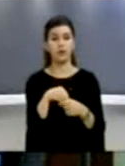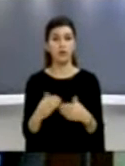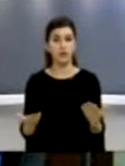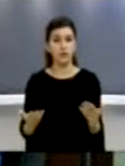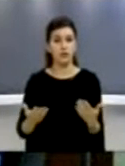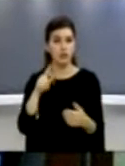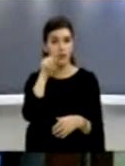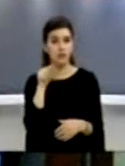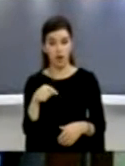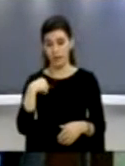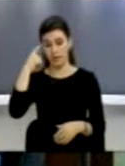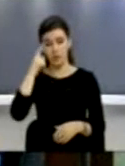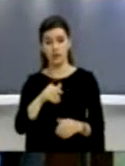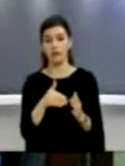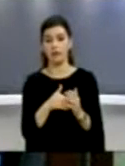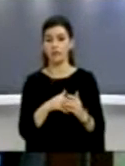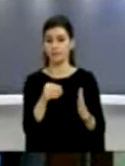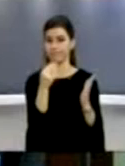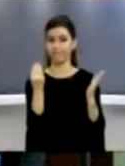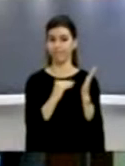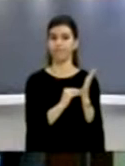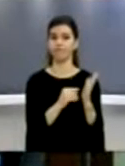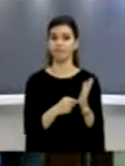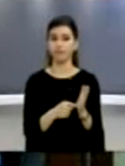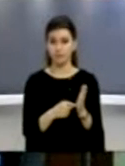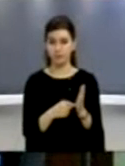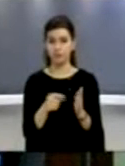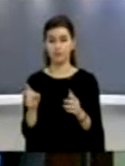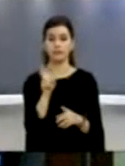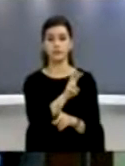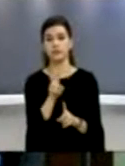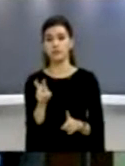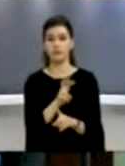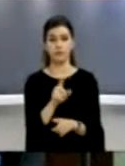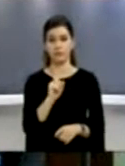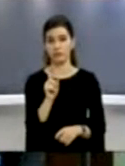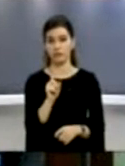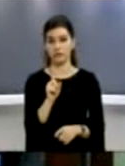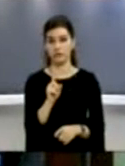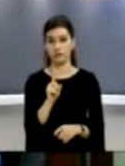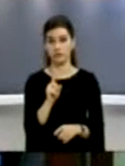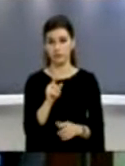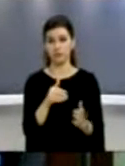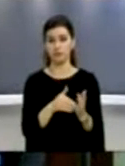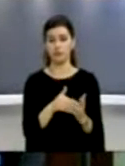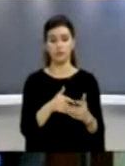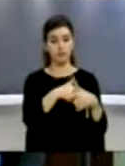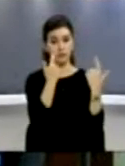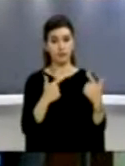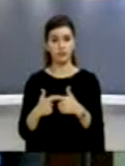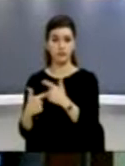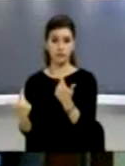mendoj që kjo duhet të adresohet dhe mos t'i lije që t'jene dhe ligjerus, miripo nëse ka të e për kritika, si që e di që mund t'ket,